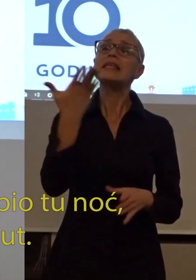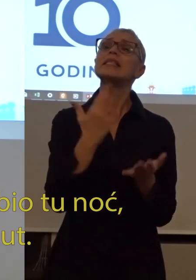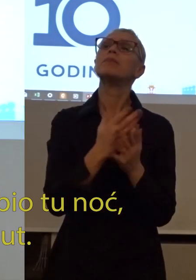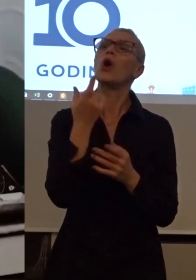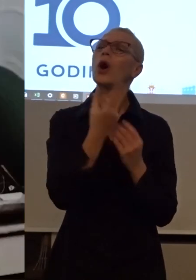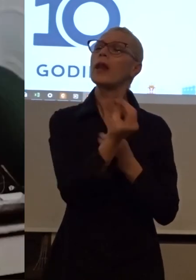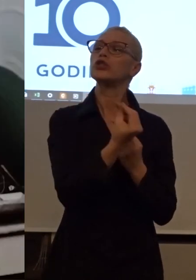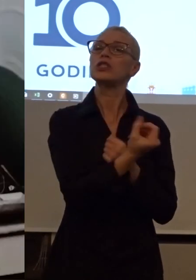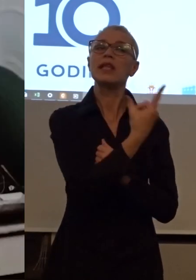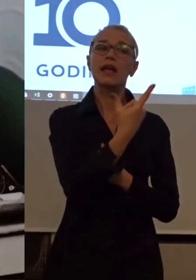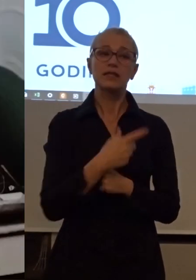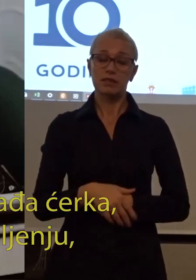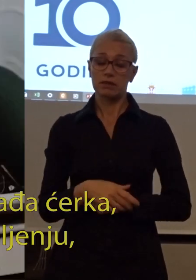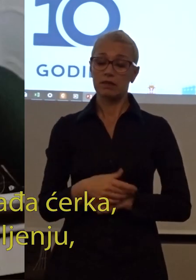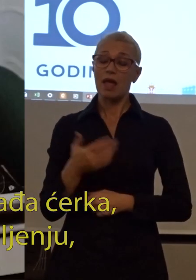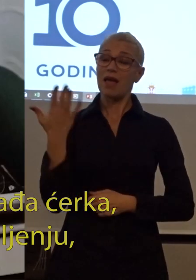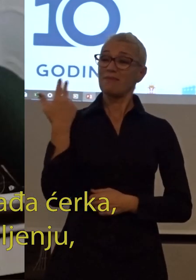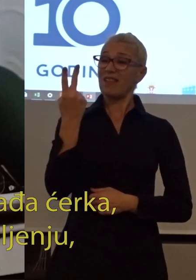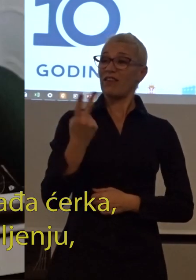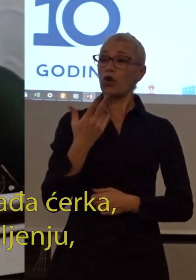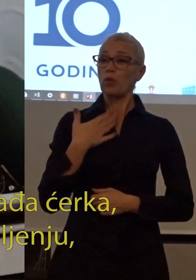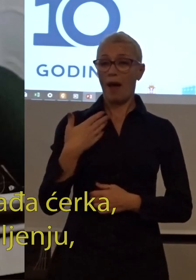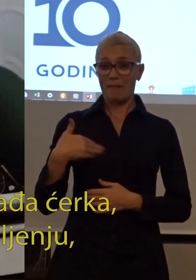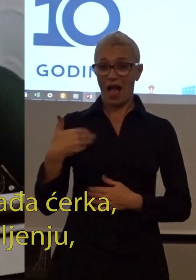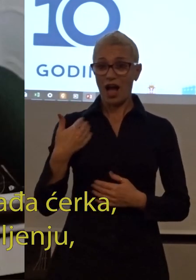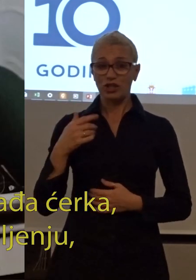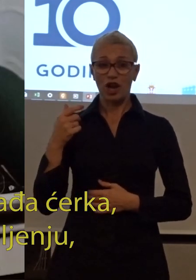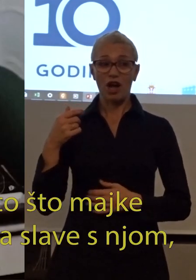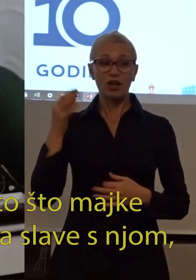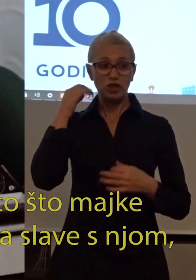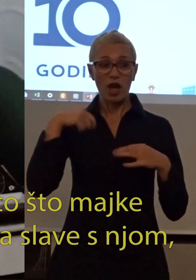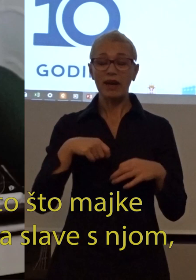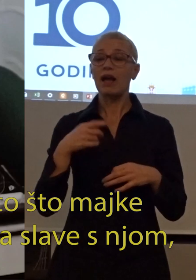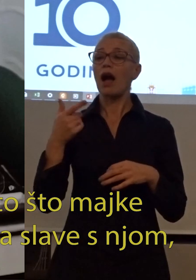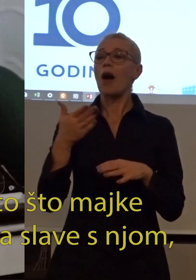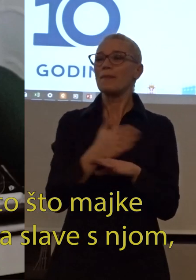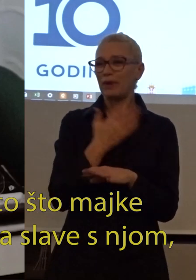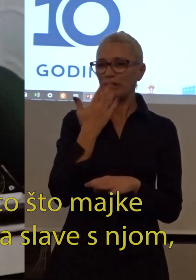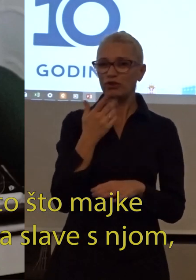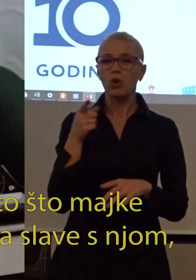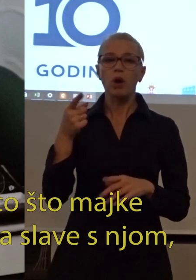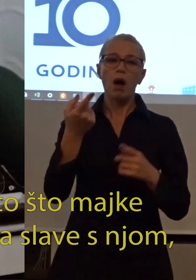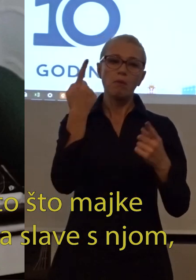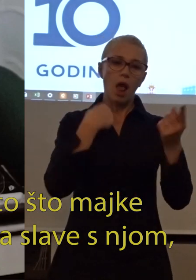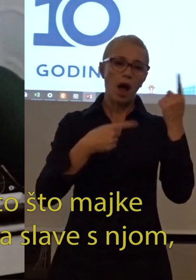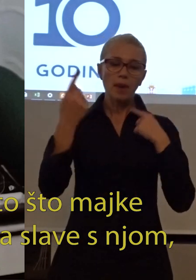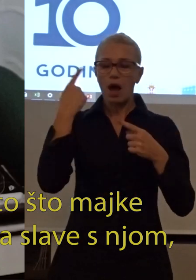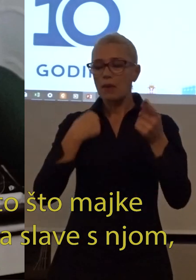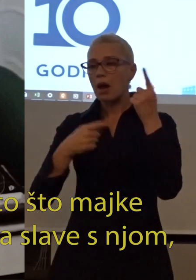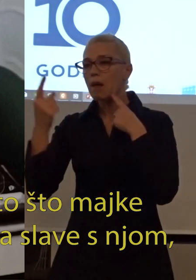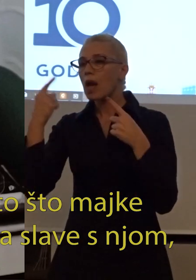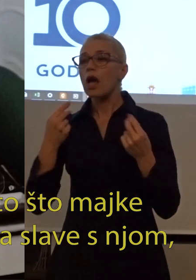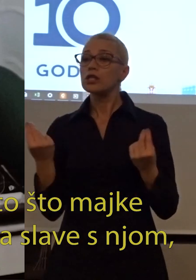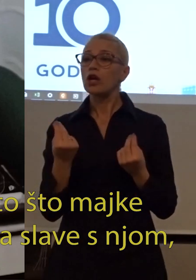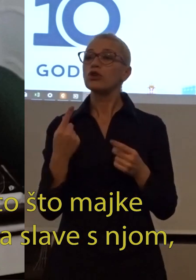dan, u taj minut. Pre dve godine moja mlađa čerka u preškolskom odeljenju je preplakala svoj rođedan zato što majke nisu pustile